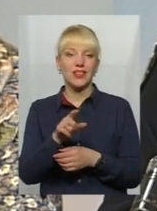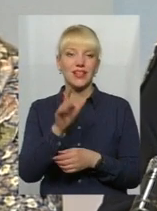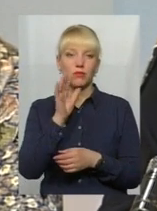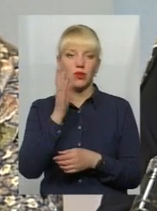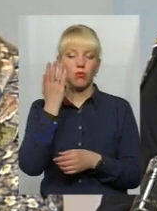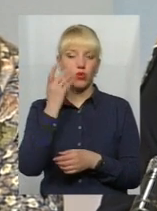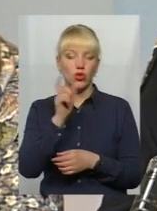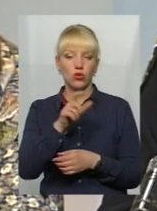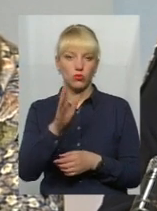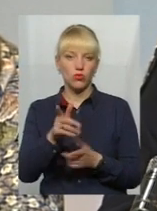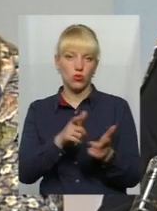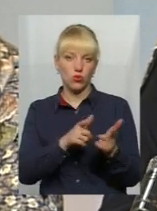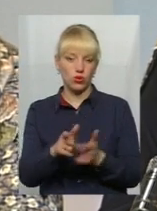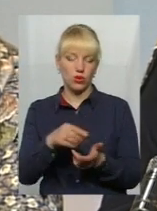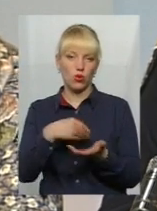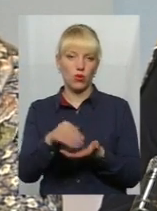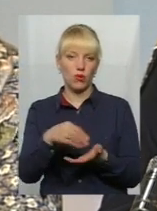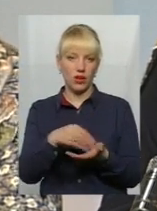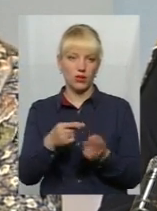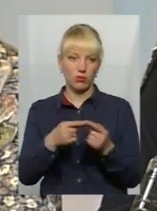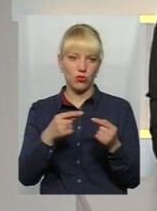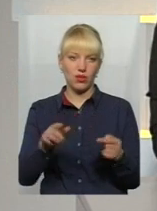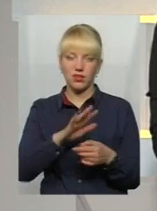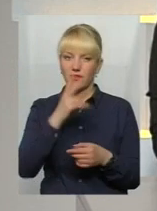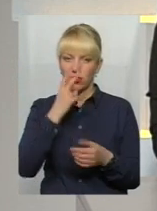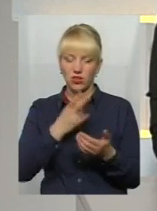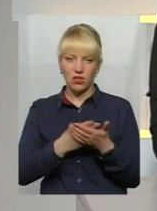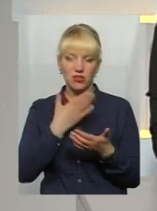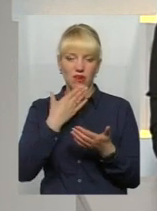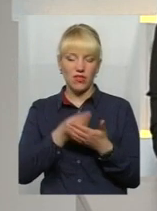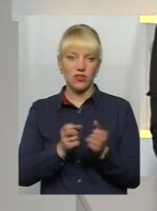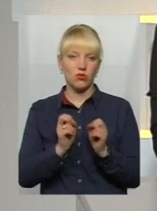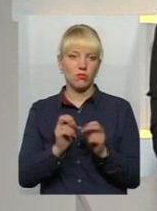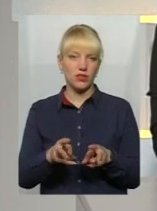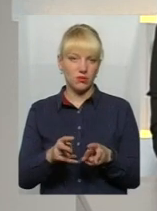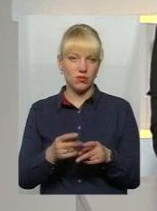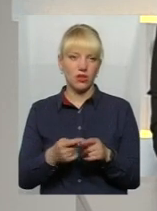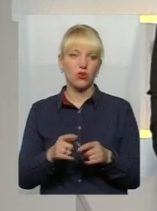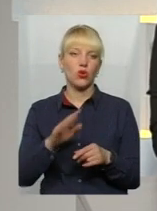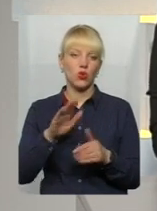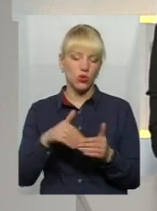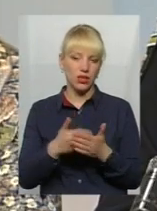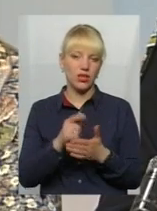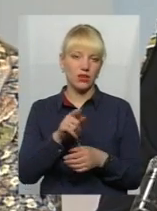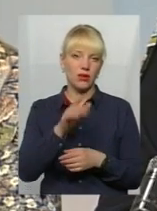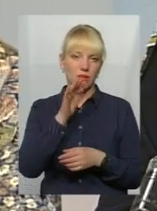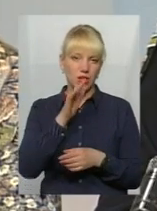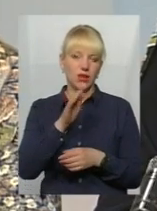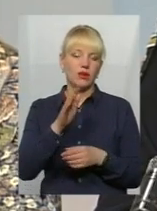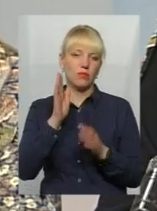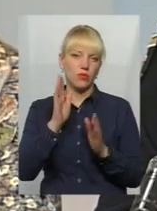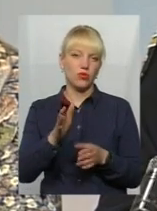готові купляти таку продукцію, не зважаючи на власну безпеку, до тих пір будуть продовці, які будуть намагатись здійснювати цю торгівлю.